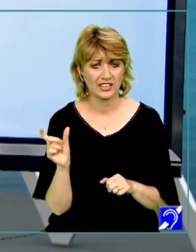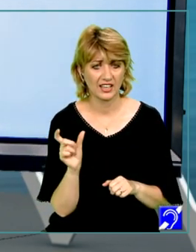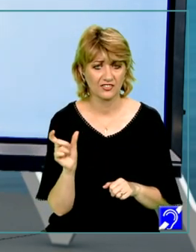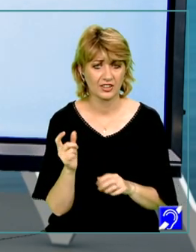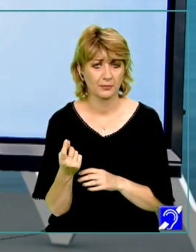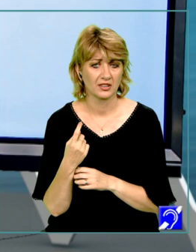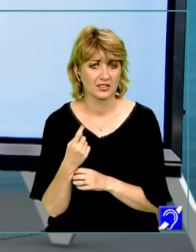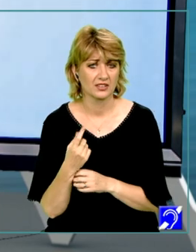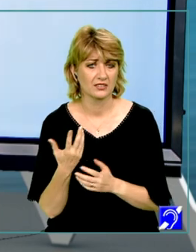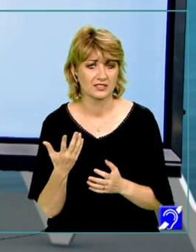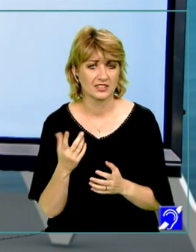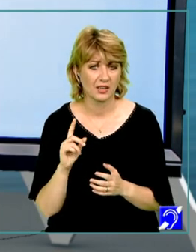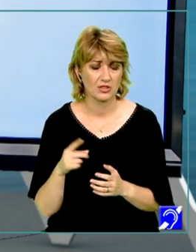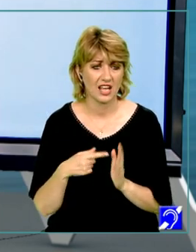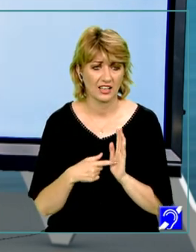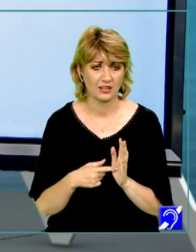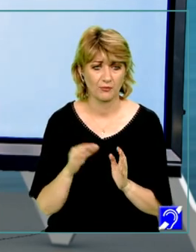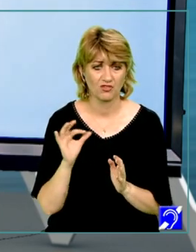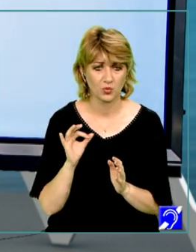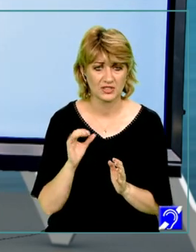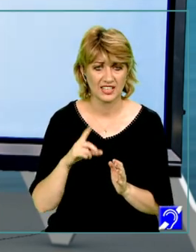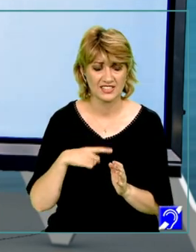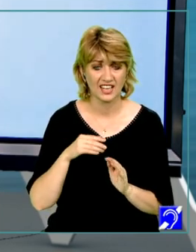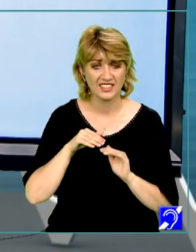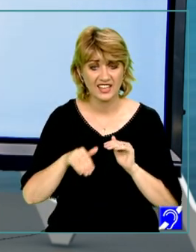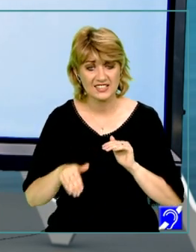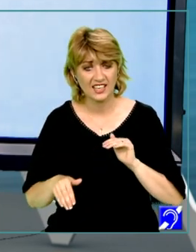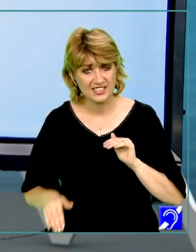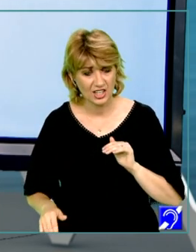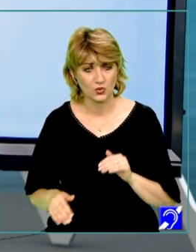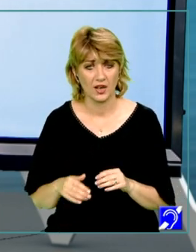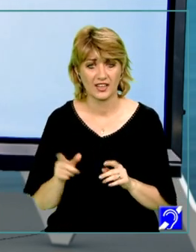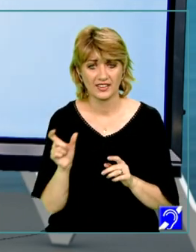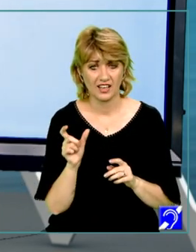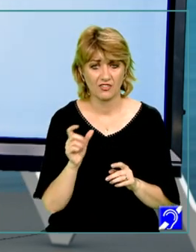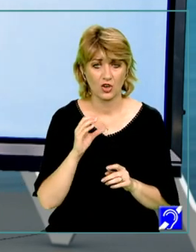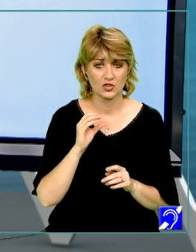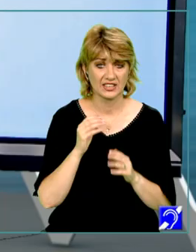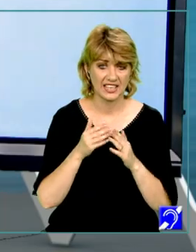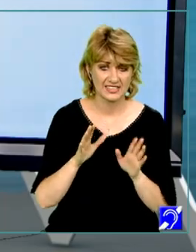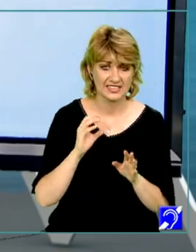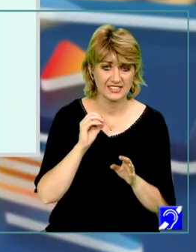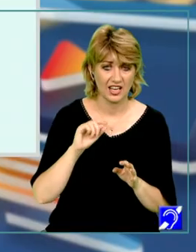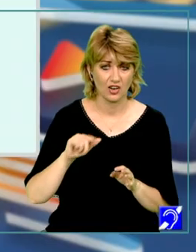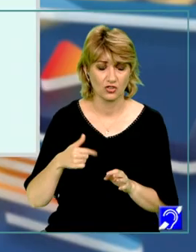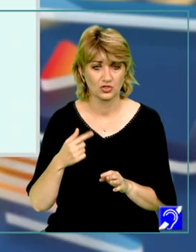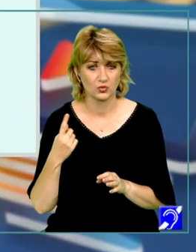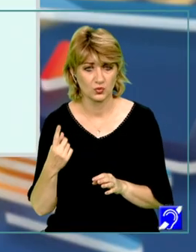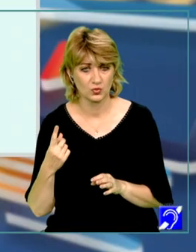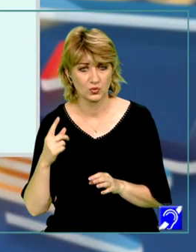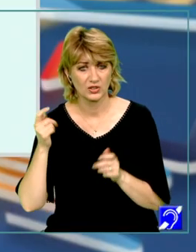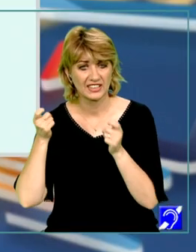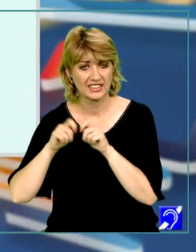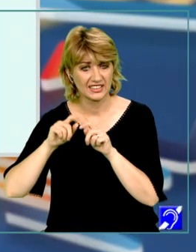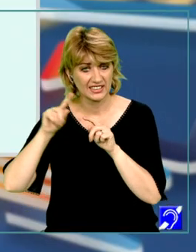particular, trebuie să arătăm că funcția este descrescătoare pe intervalul deschis în 0, închis în 1. Atragem